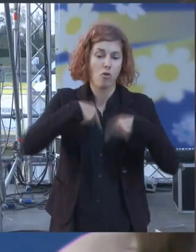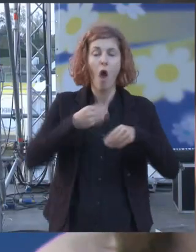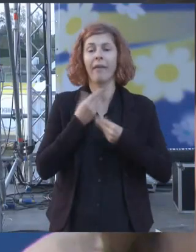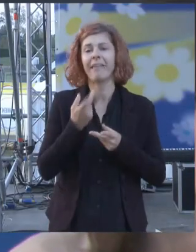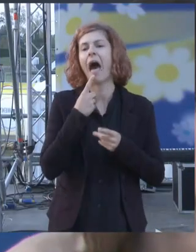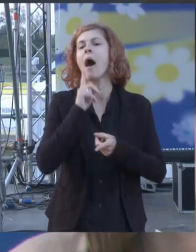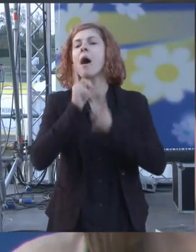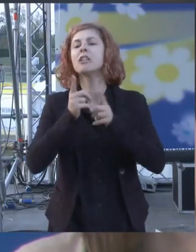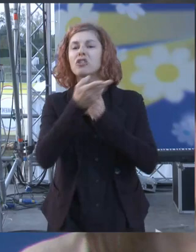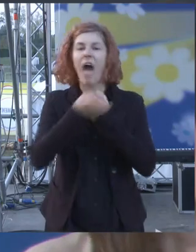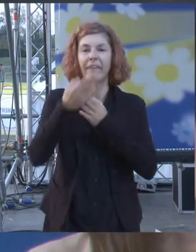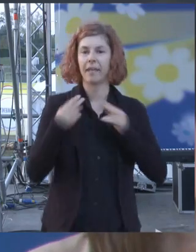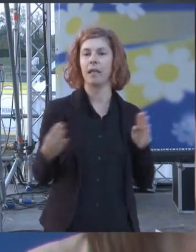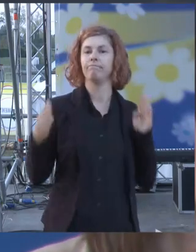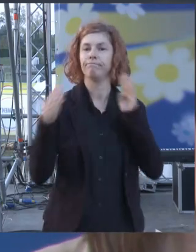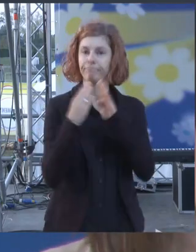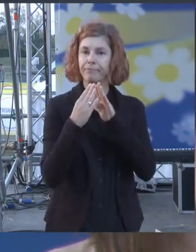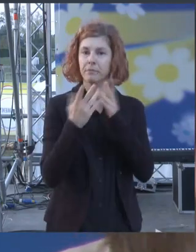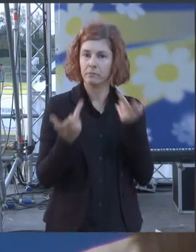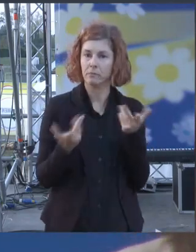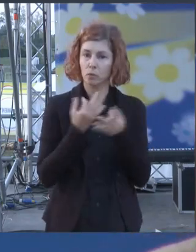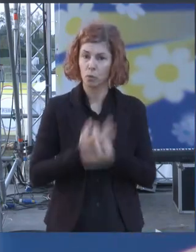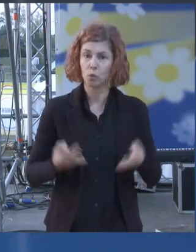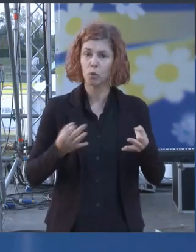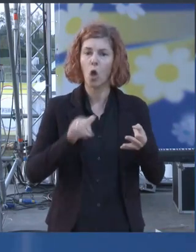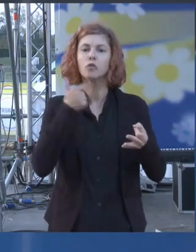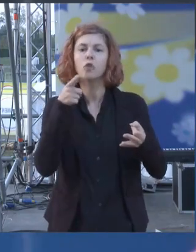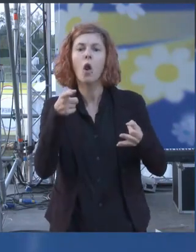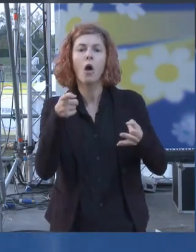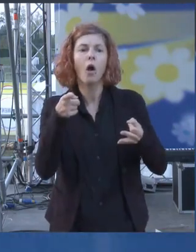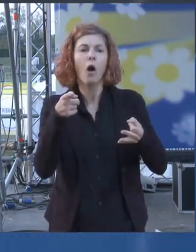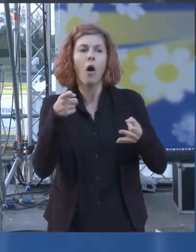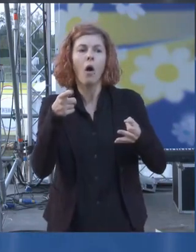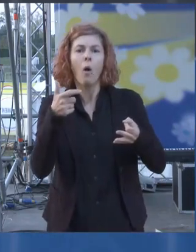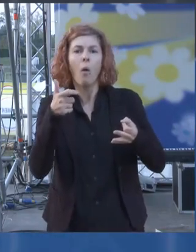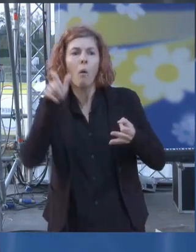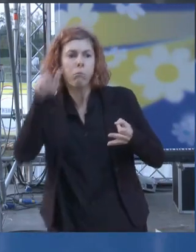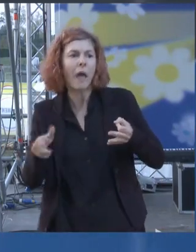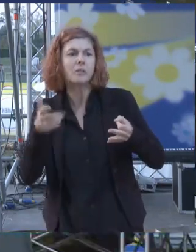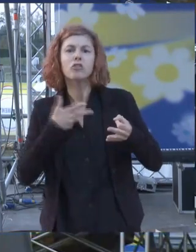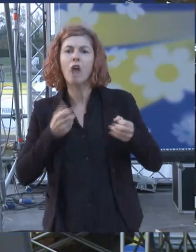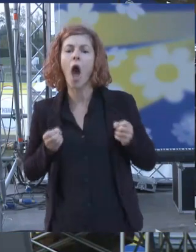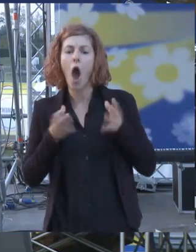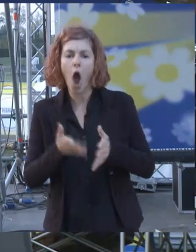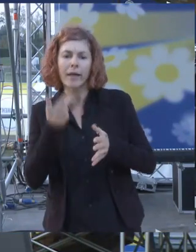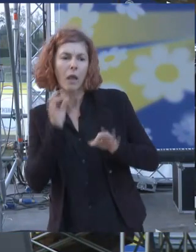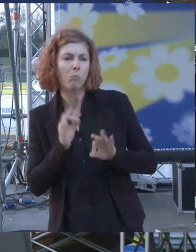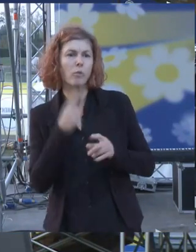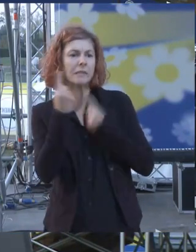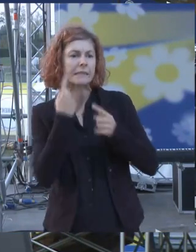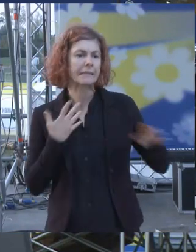giornalista ha avuto il coraggio di dire che è entrato nel sistema ha smanettato l'ho trovato molto facile